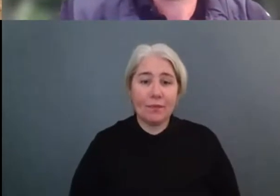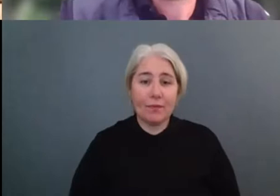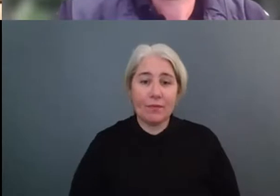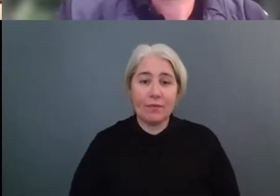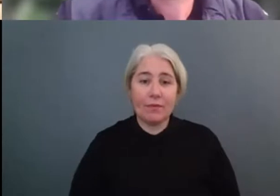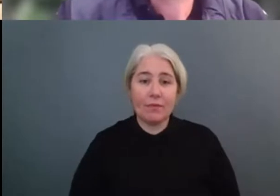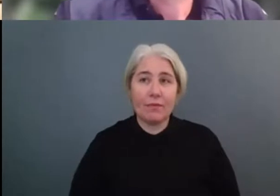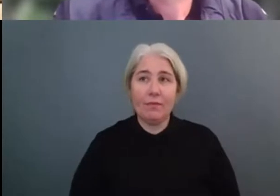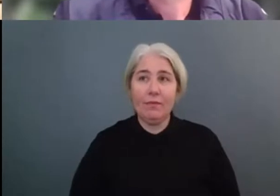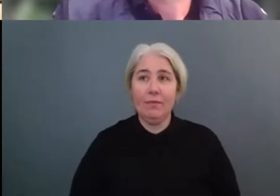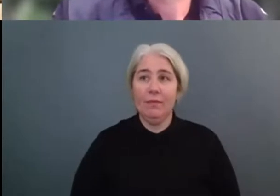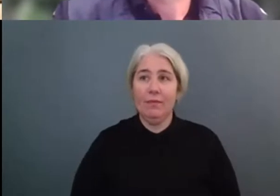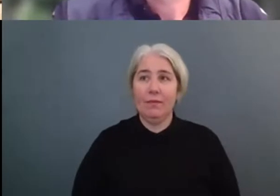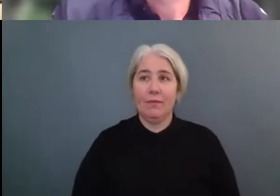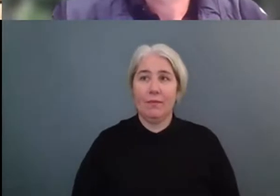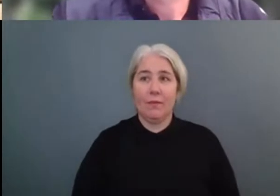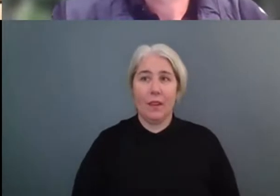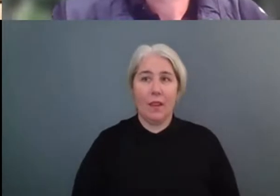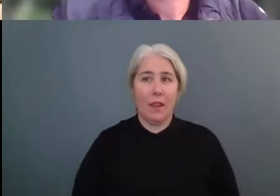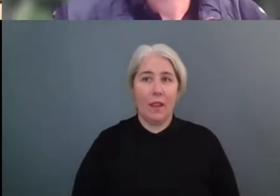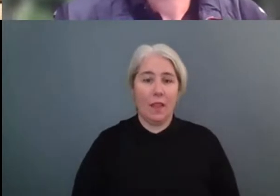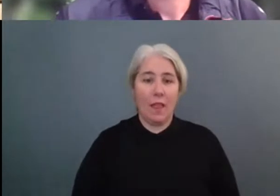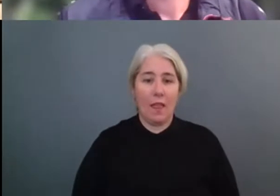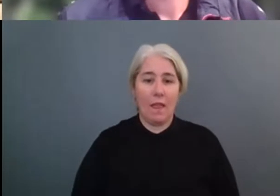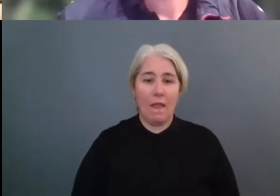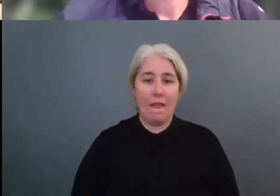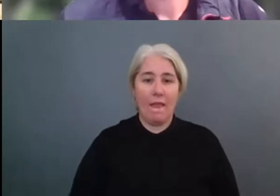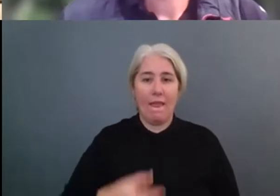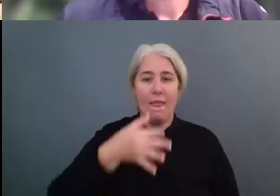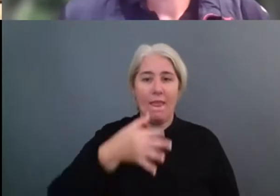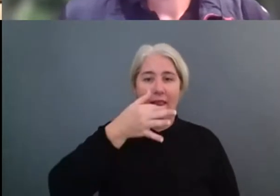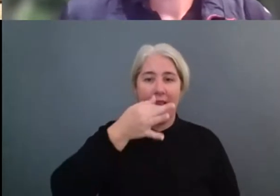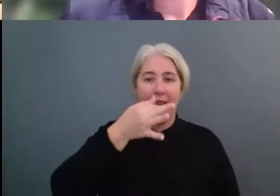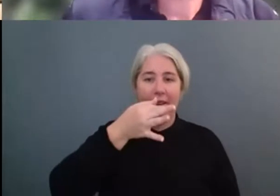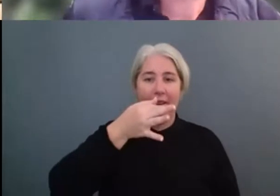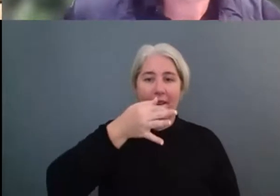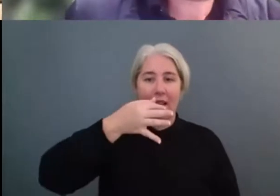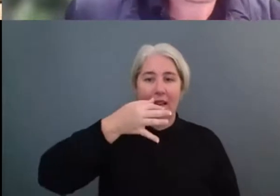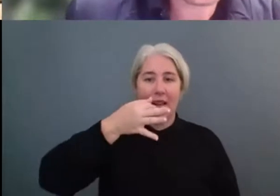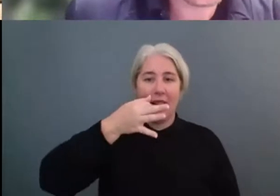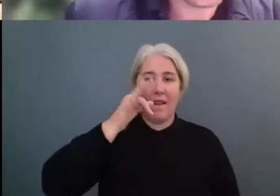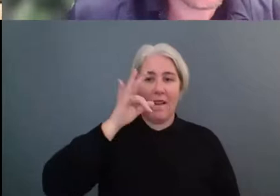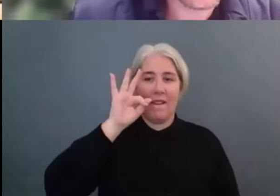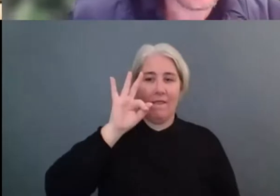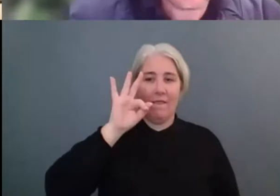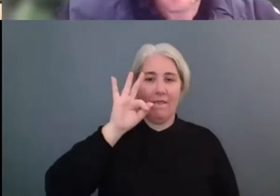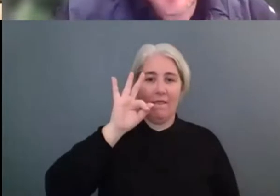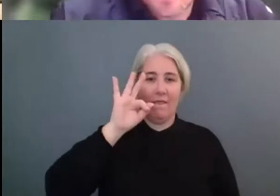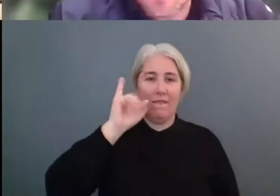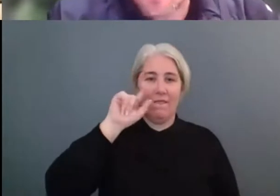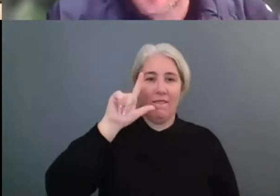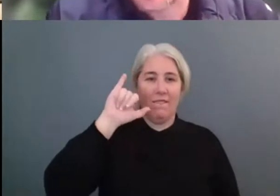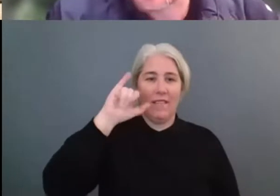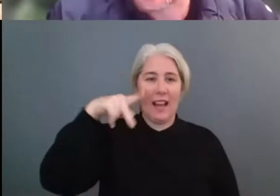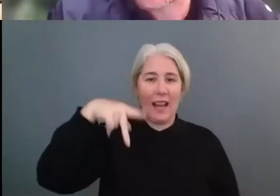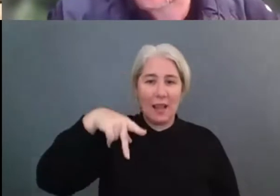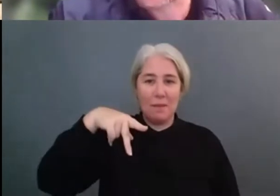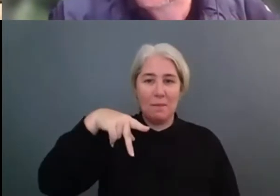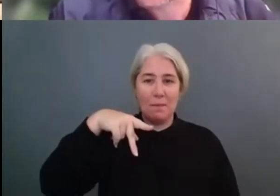ouais ouais maëlle j'écoute je vais la poser en français aussi comme ça ça sera ça sera ça parfait j'en profite